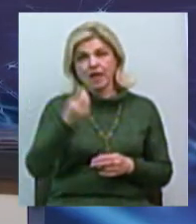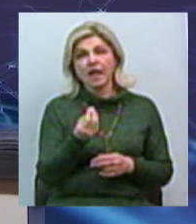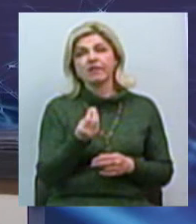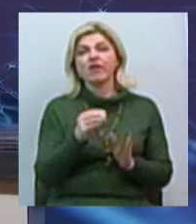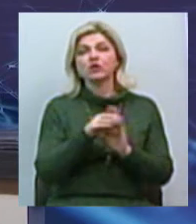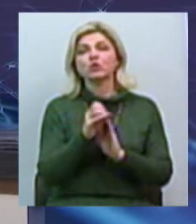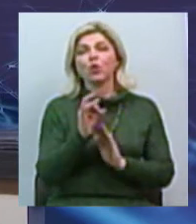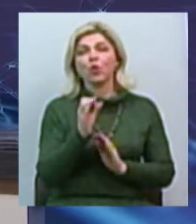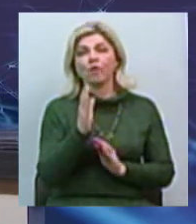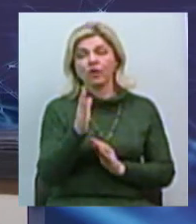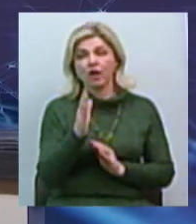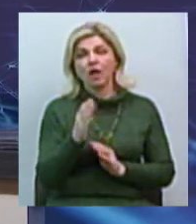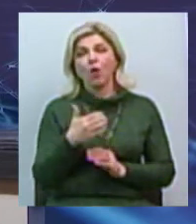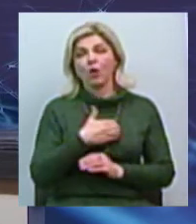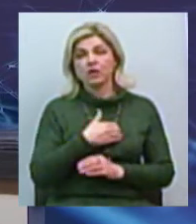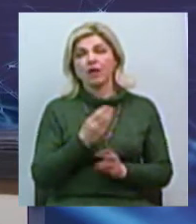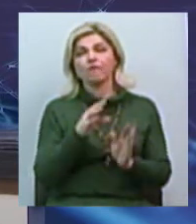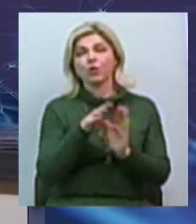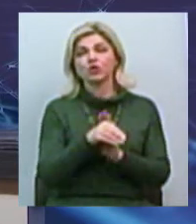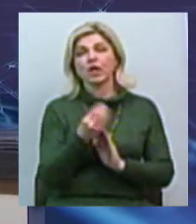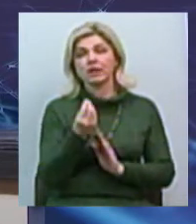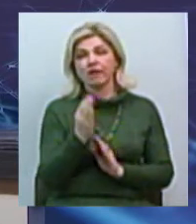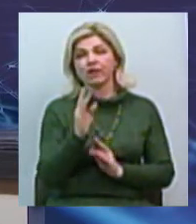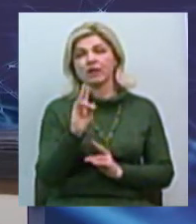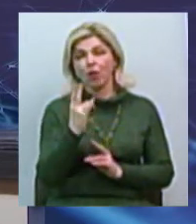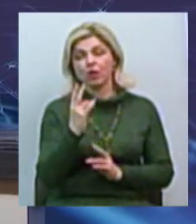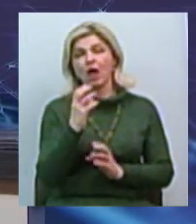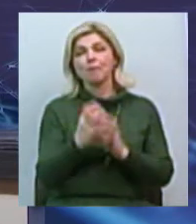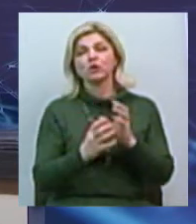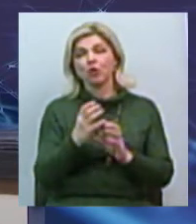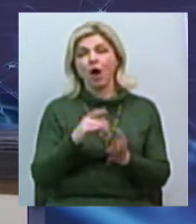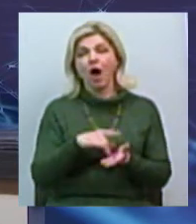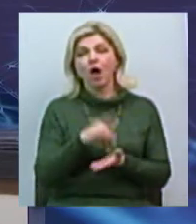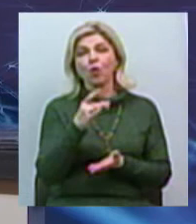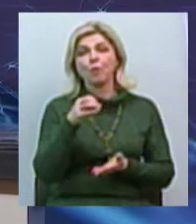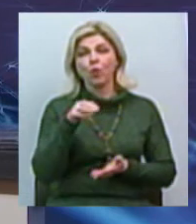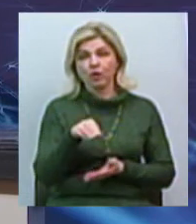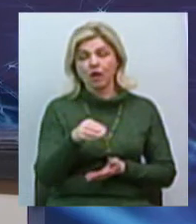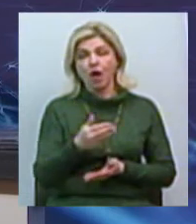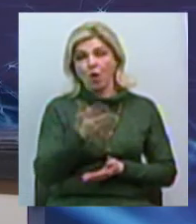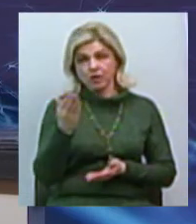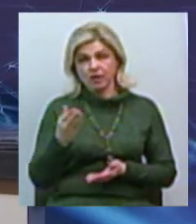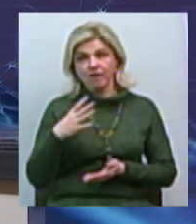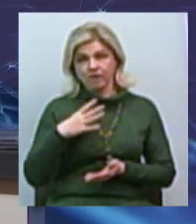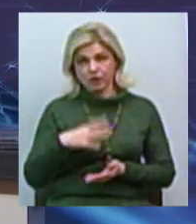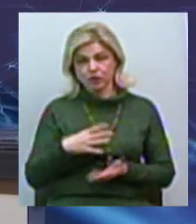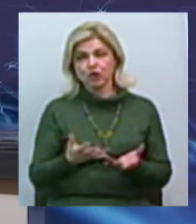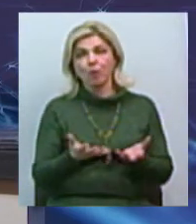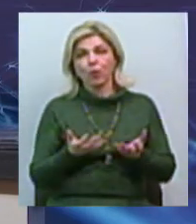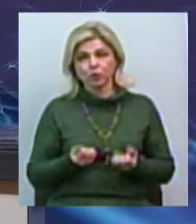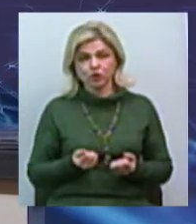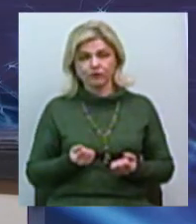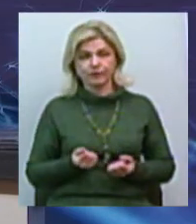які хотіли вложити гроші в Ніколаївський міжнародний аеропорт. І вони були вінюджені, получив соответствуючий